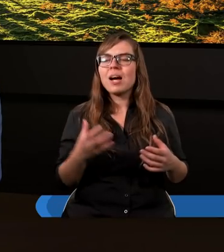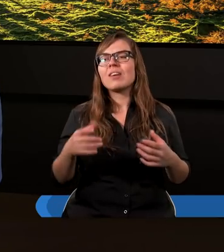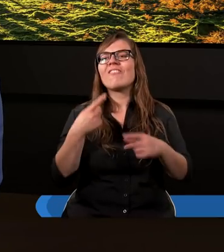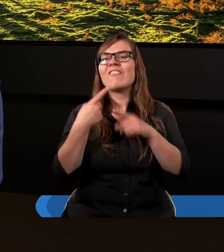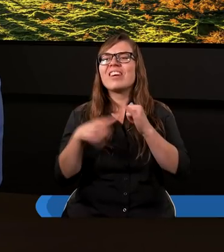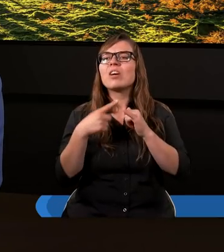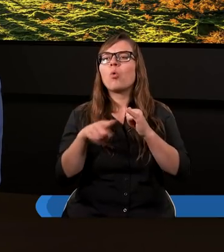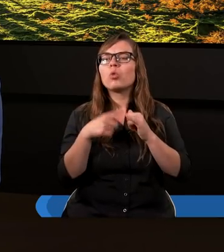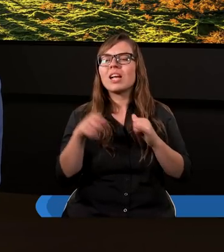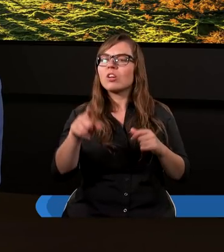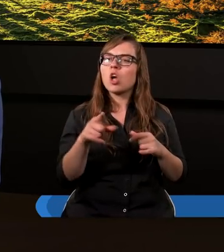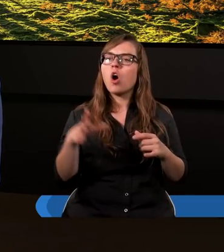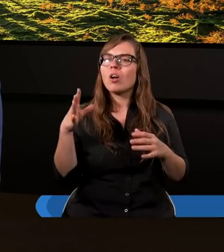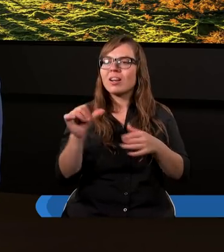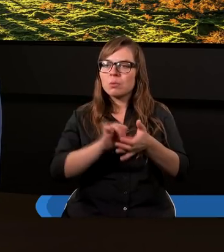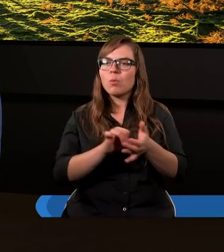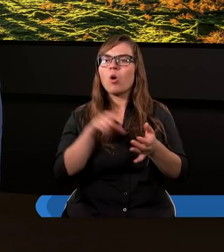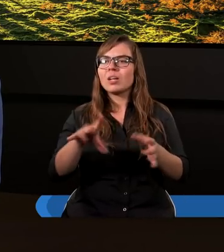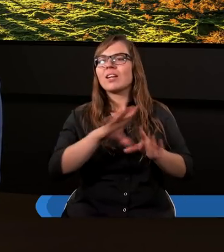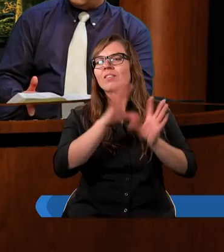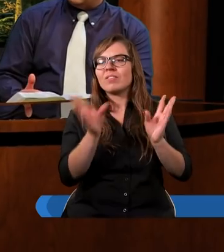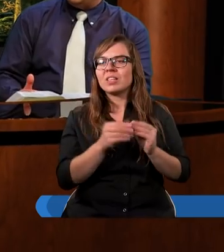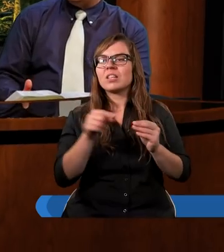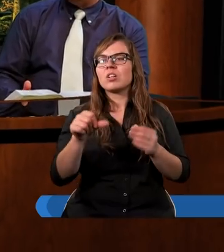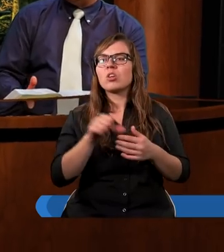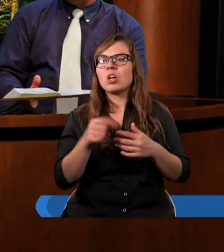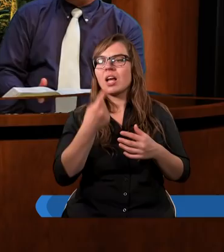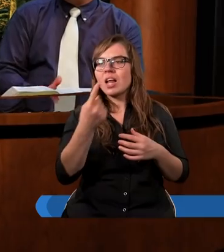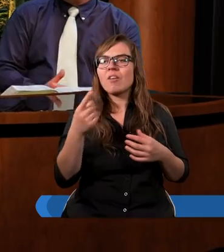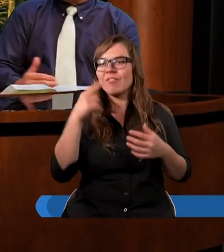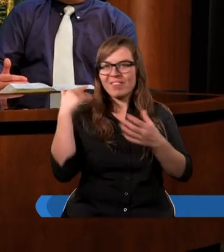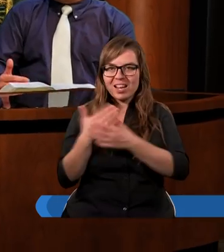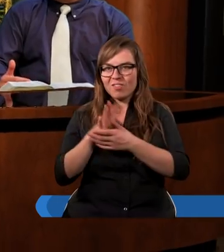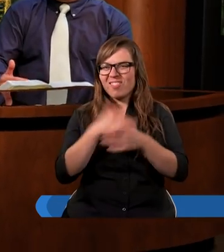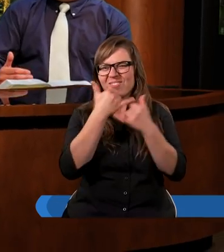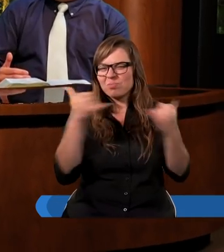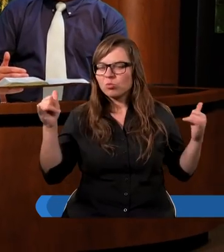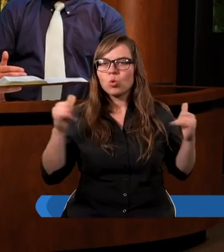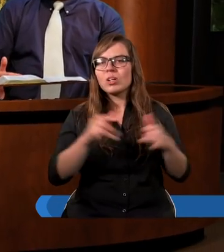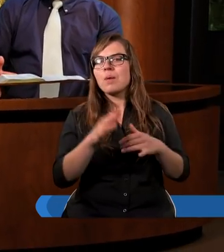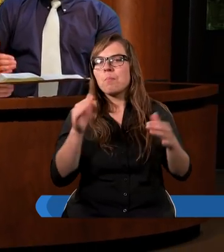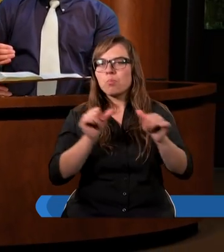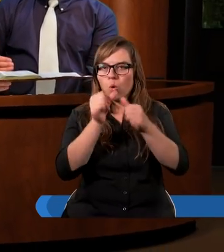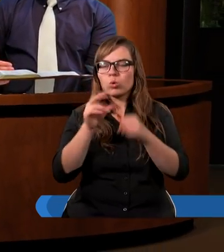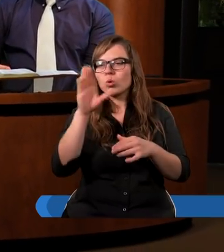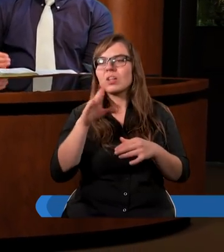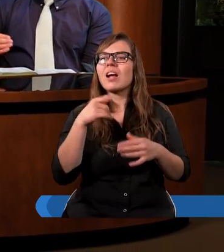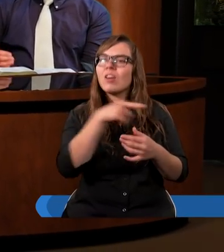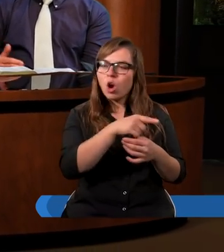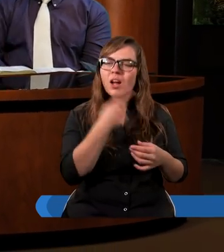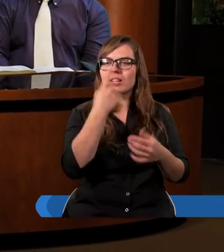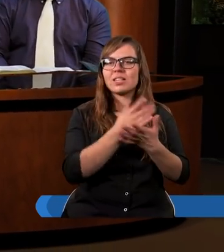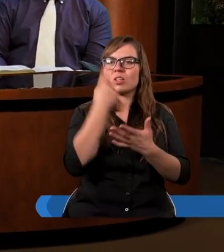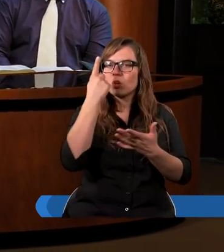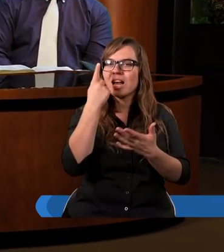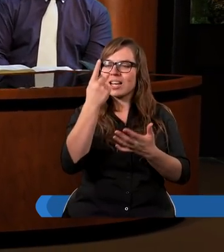wyróżniało, że spośród tych politeistów, spośród ludzi, którzy wierzyli w mnóstwo bogów, wyszedł, aby uwierzyć w